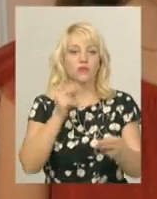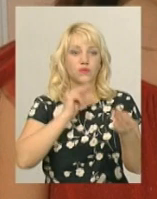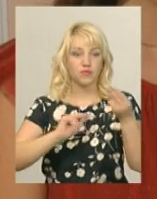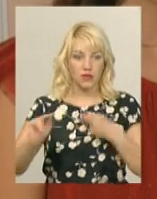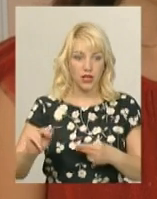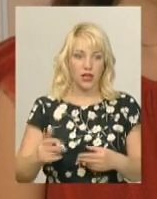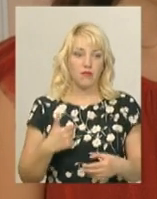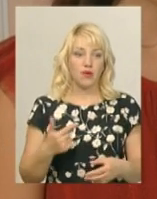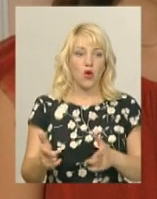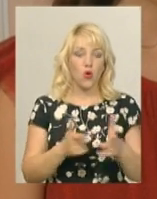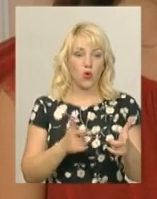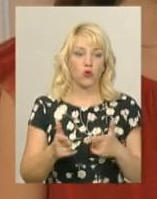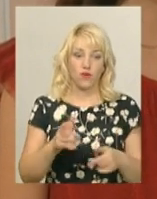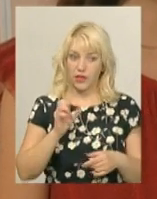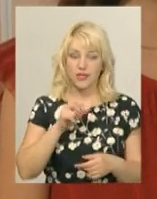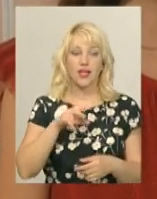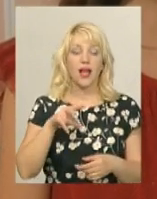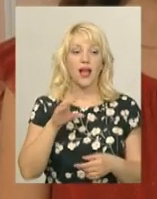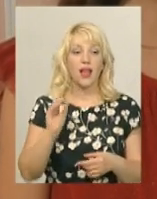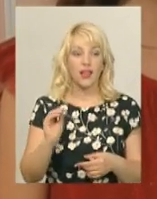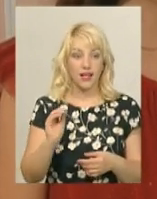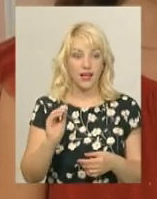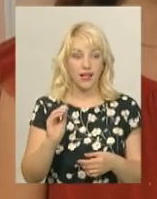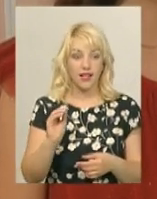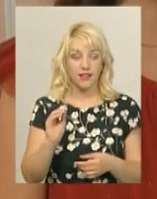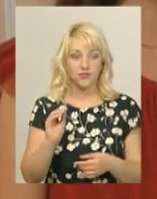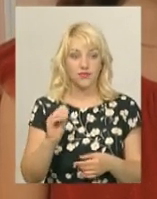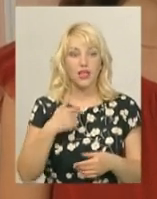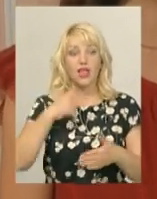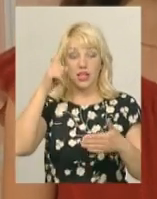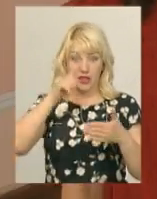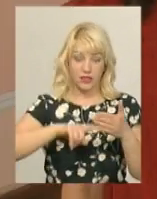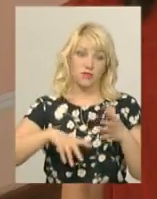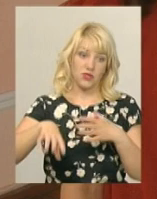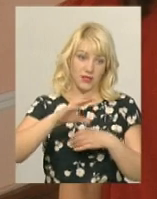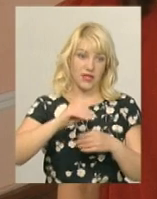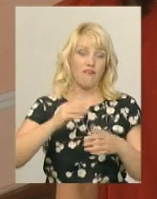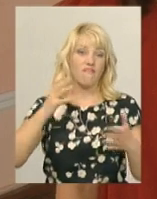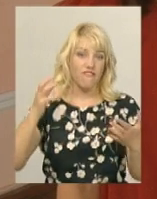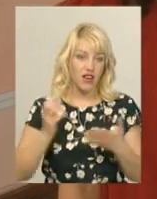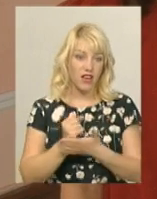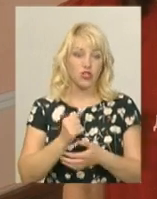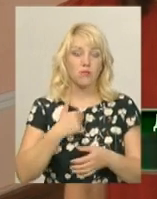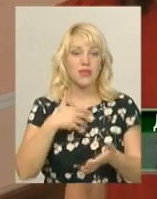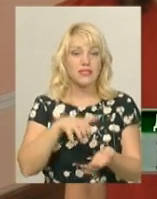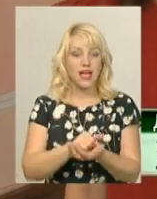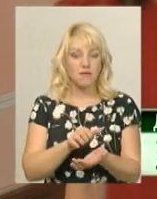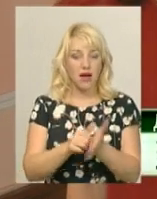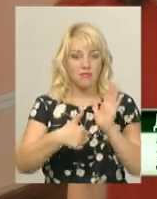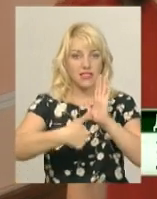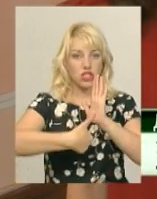готувалися, але надіємося, що все вийшло. Ми займаємося шість років